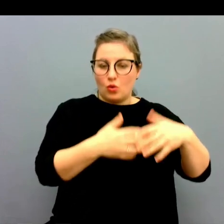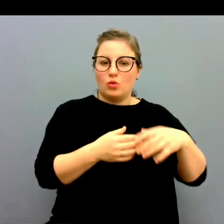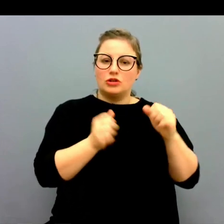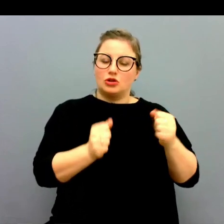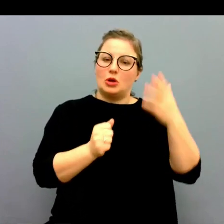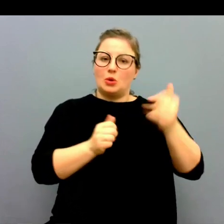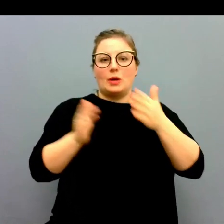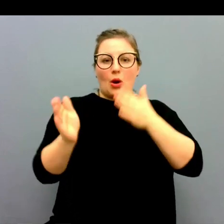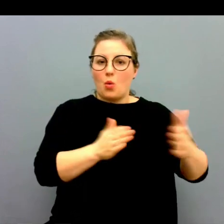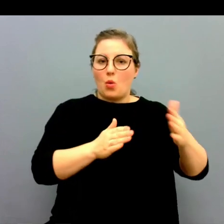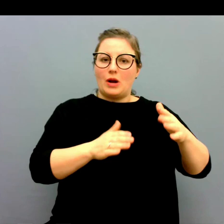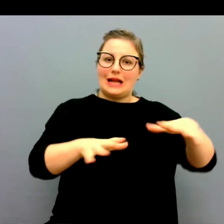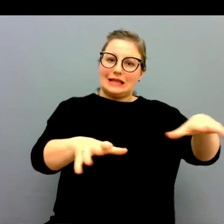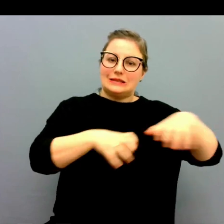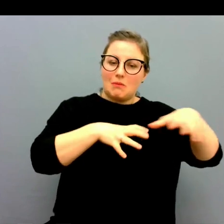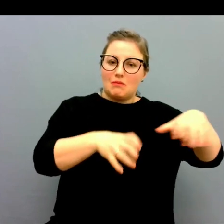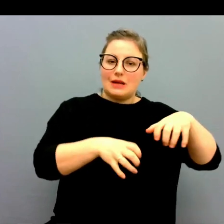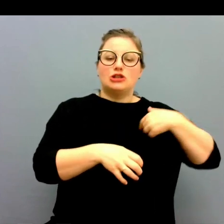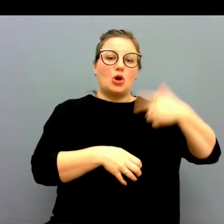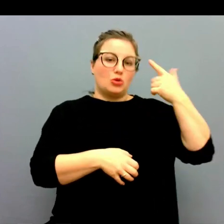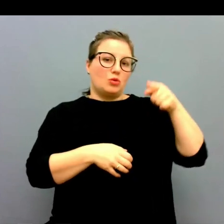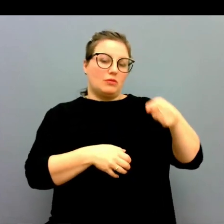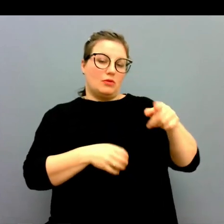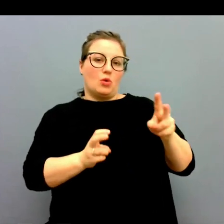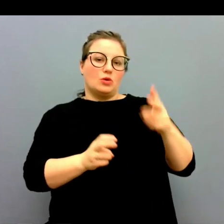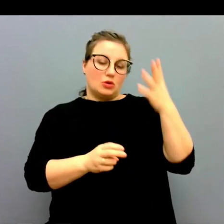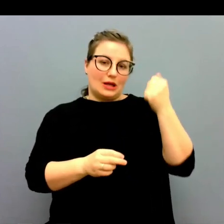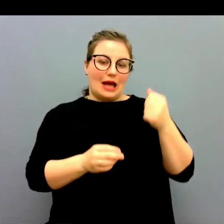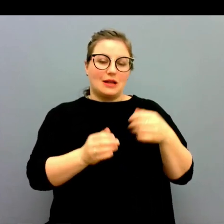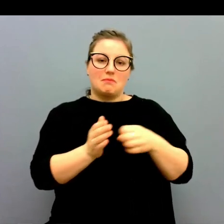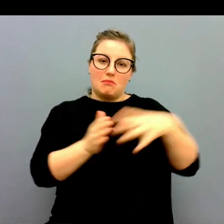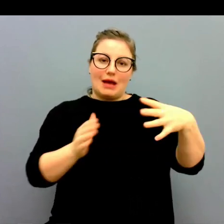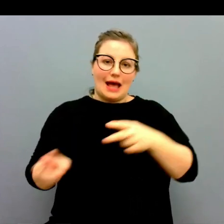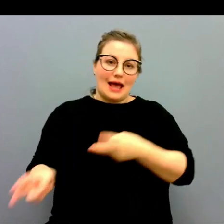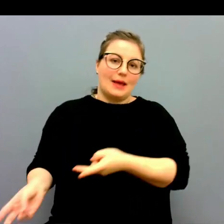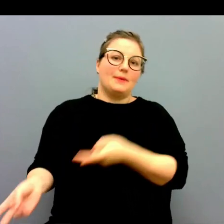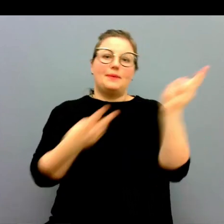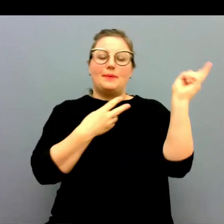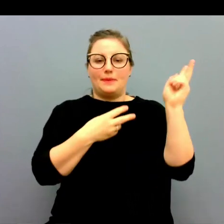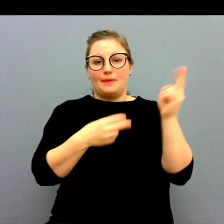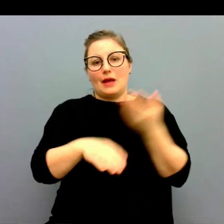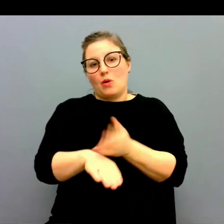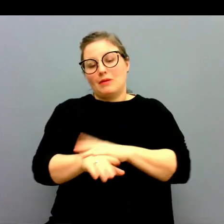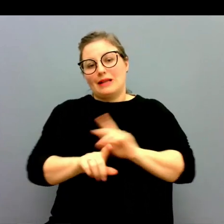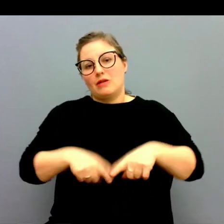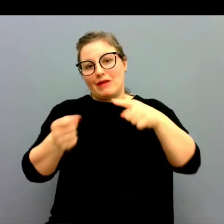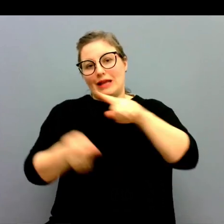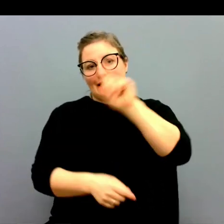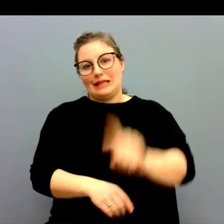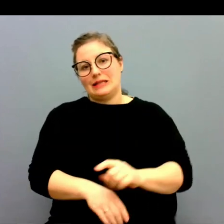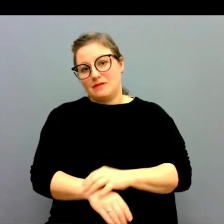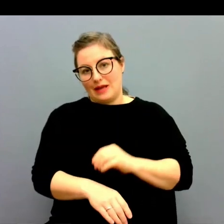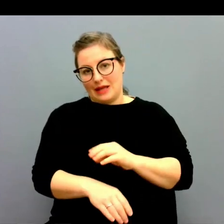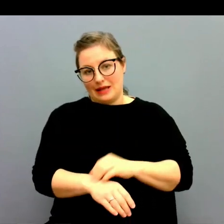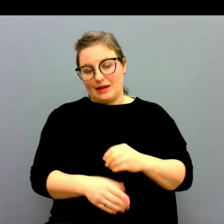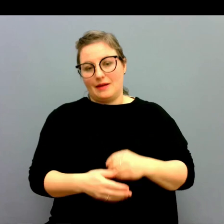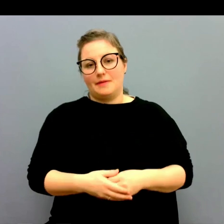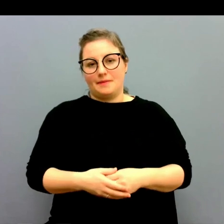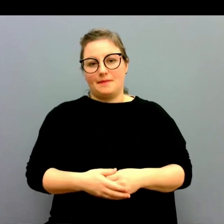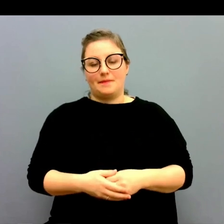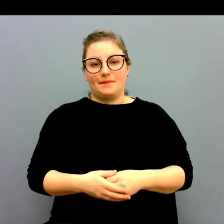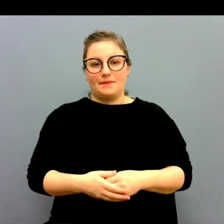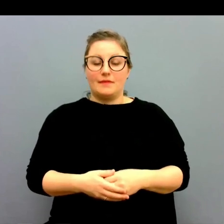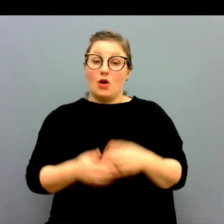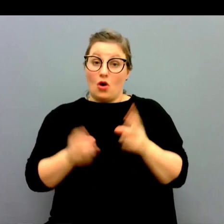på det här området så tror jag att det också kommer att kunna skapa en mer jämlik kompetensutveckling över hela landet. Men,